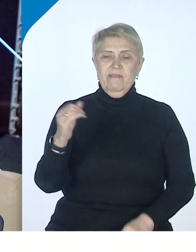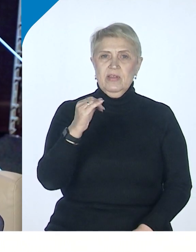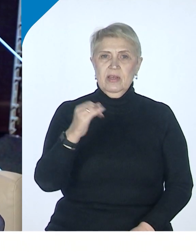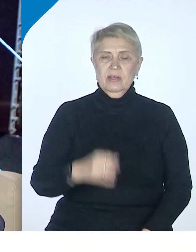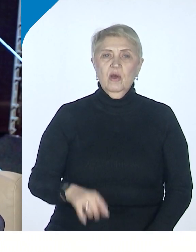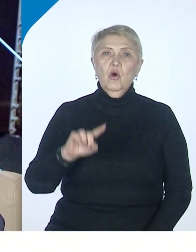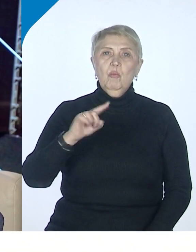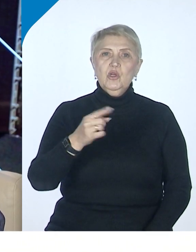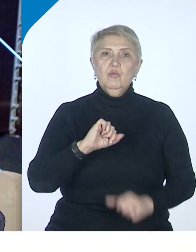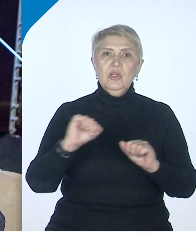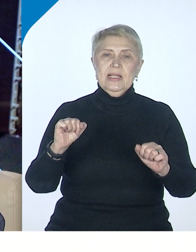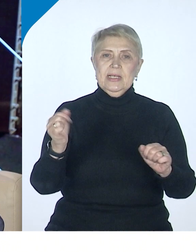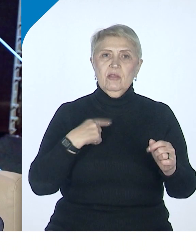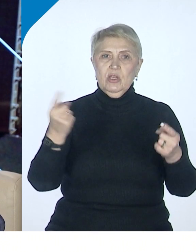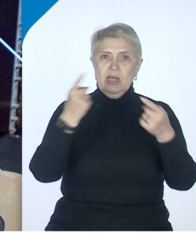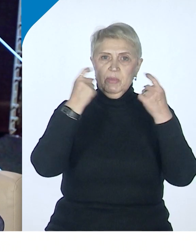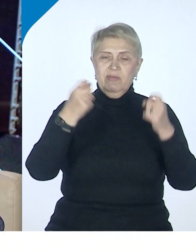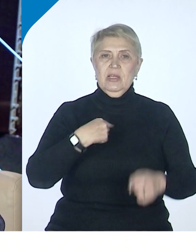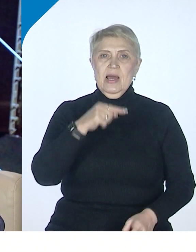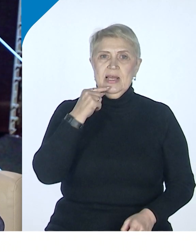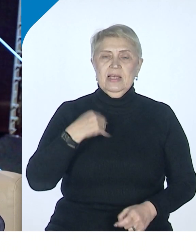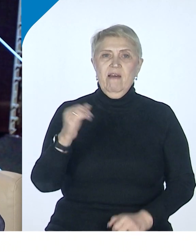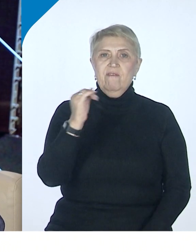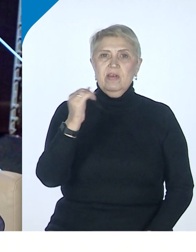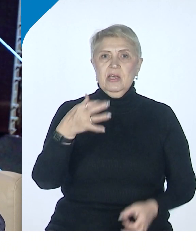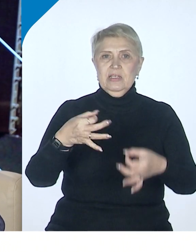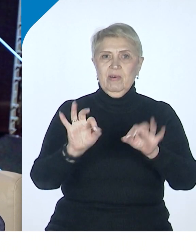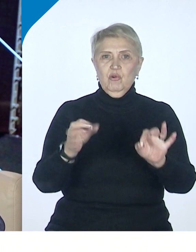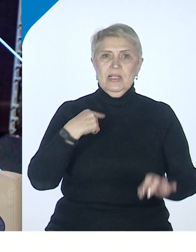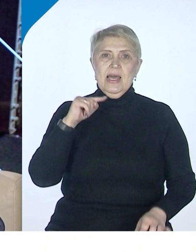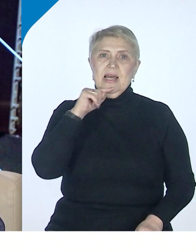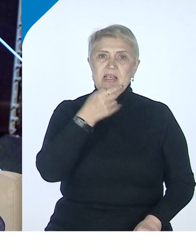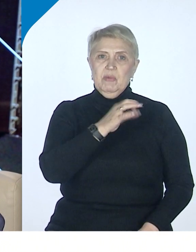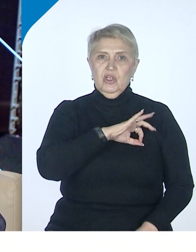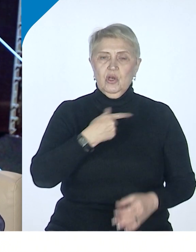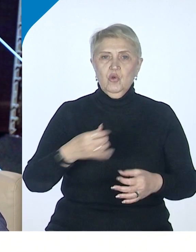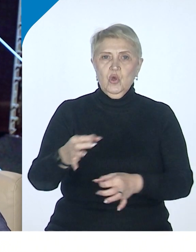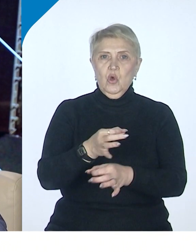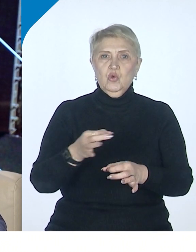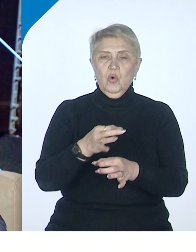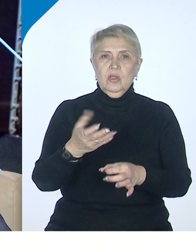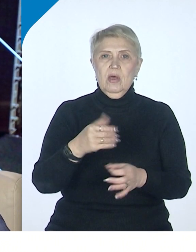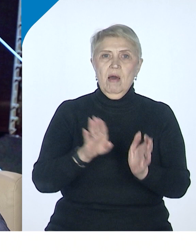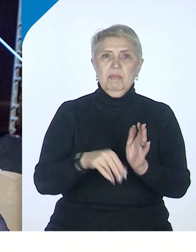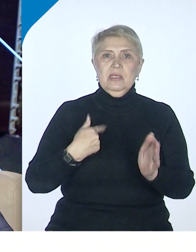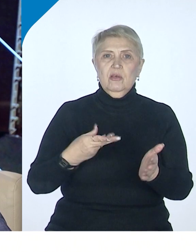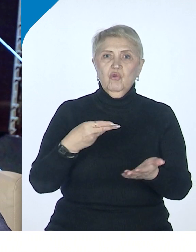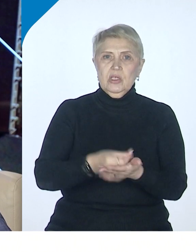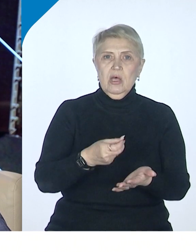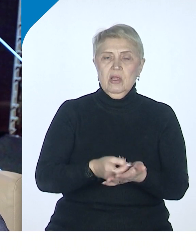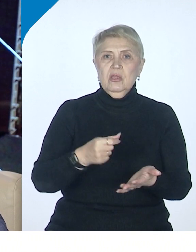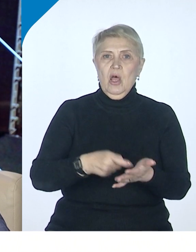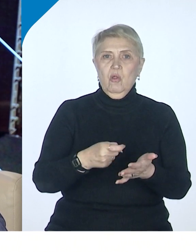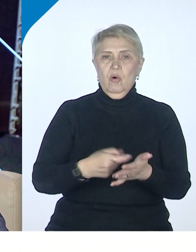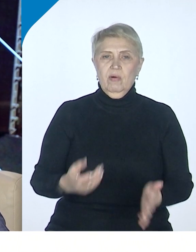не объявить всю Российскую Федерацию свободной экономической зоной, как бы безналоговой гавани и все такое